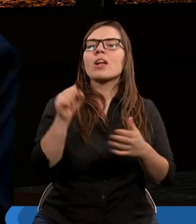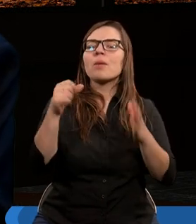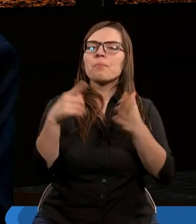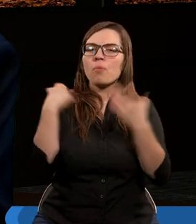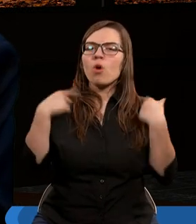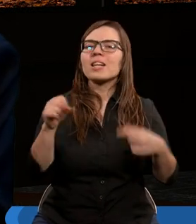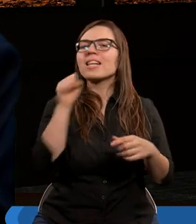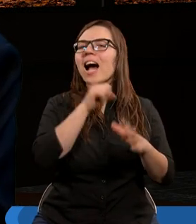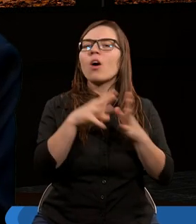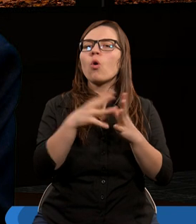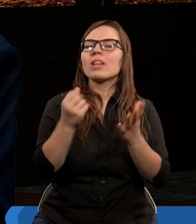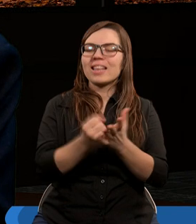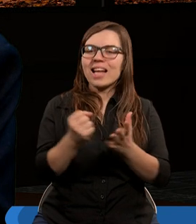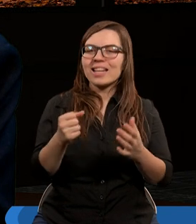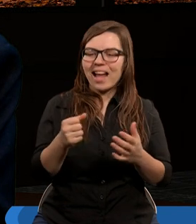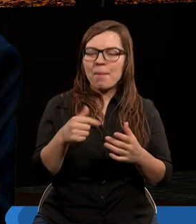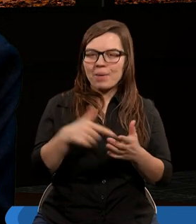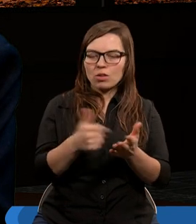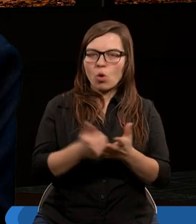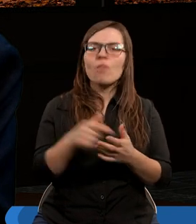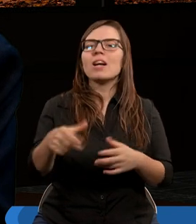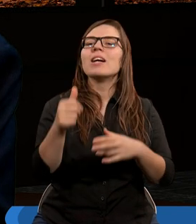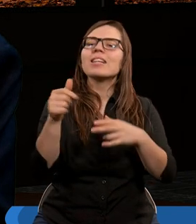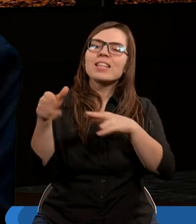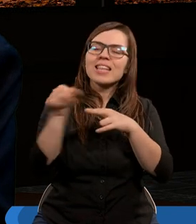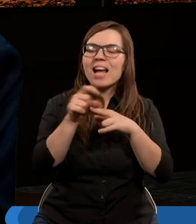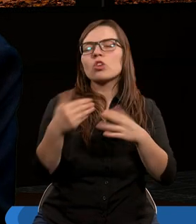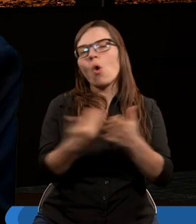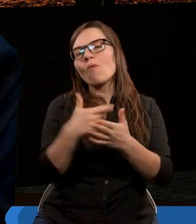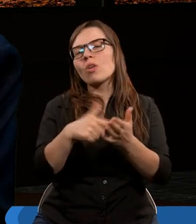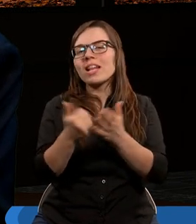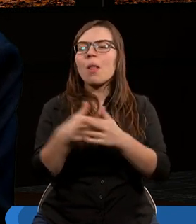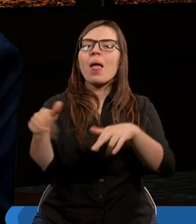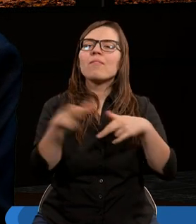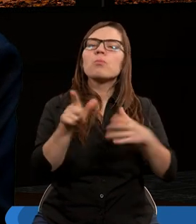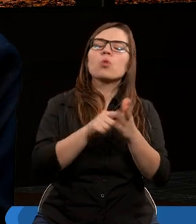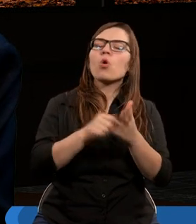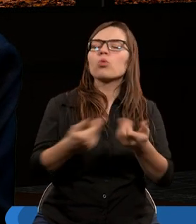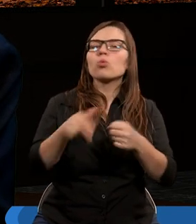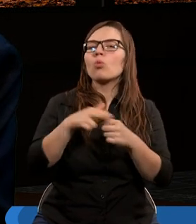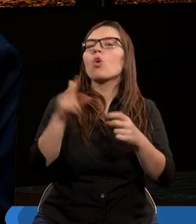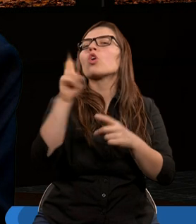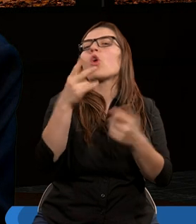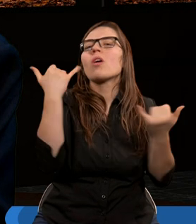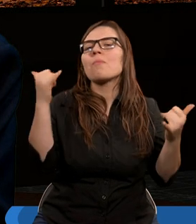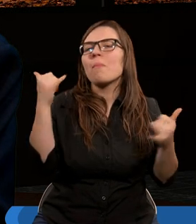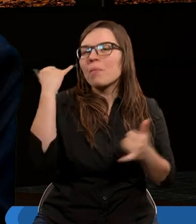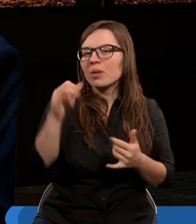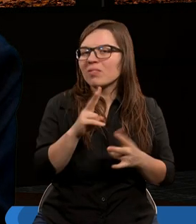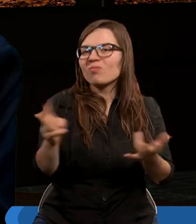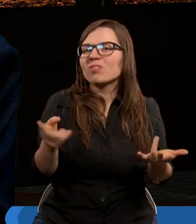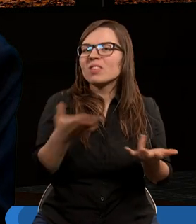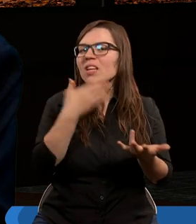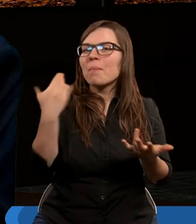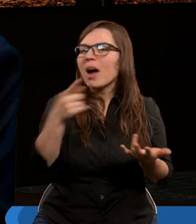starotestamentowych, ale nie tylko nowotestamentowych ludzi nawróconych, Piotra, czy nie popełniał błędów? Czy nie